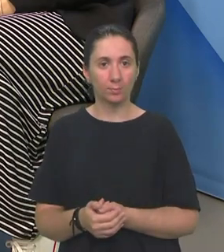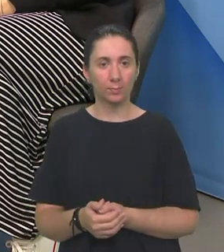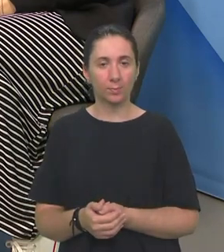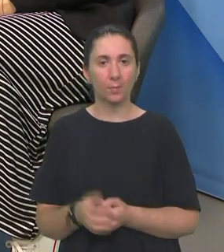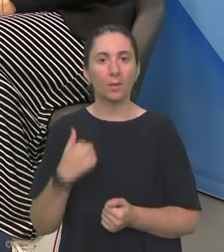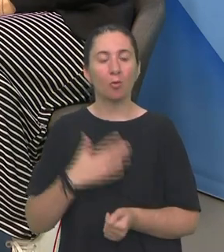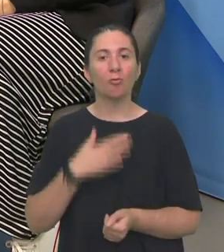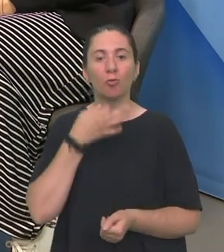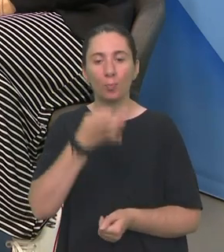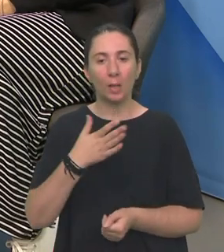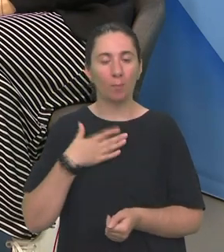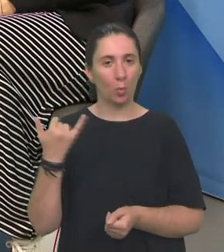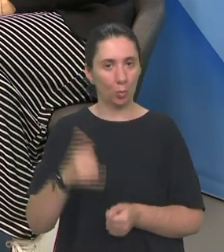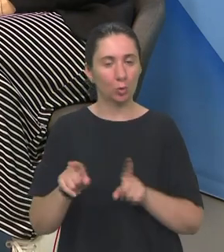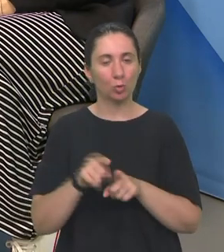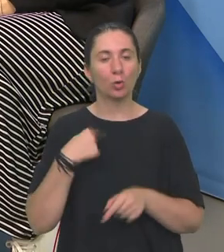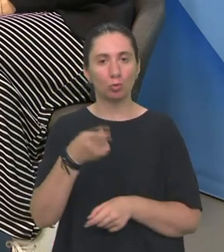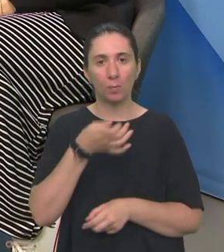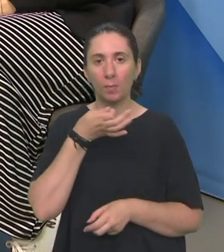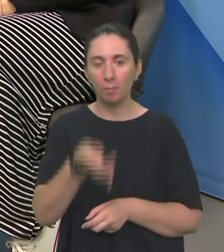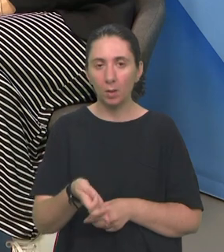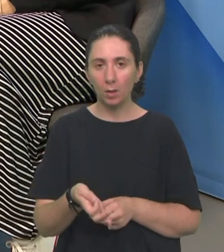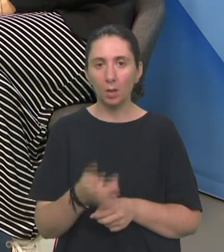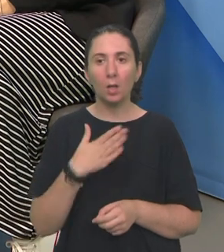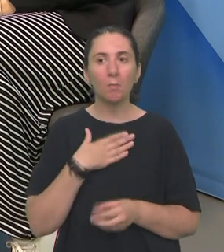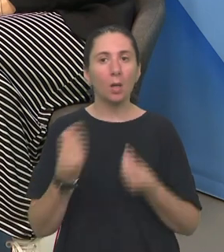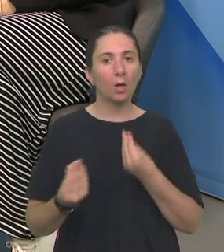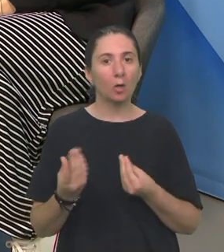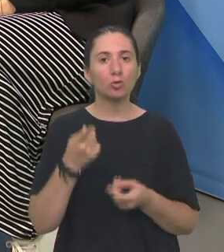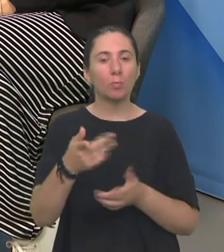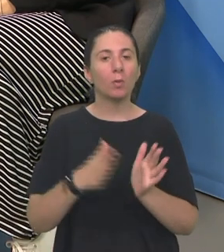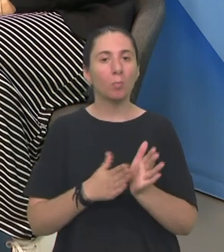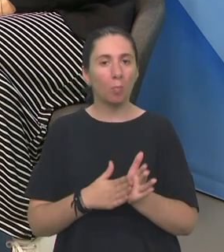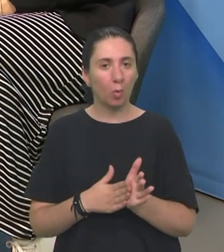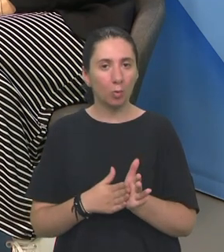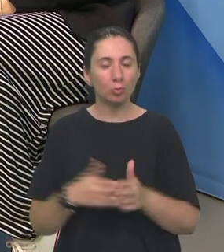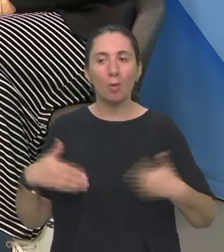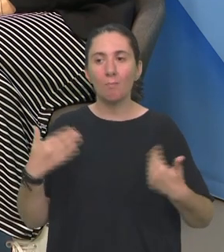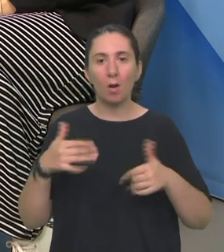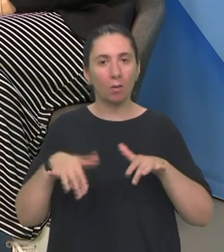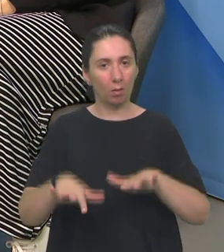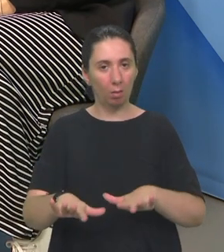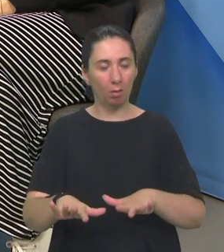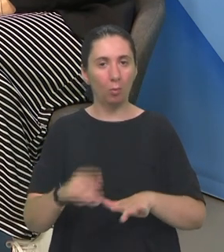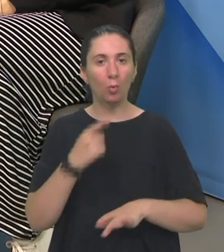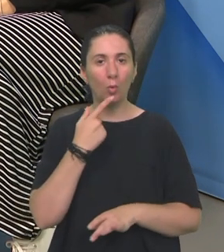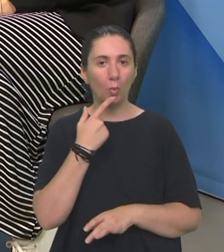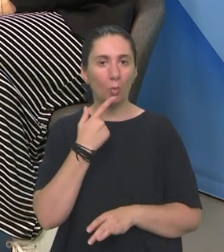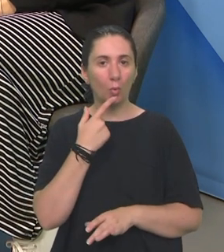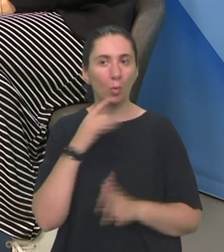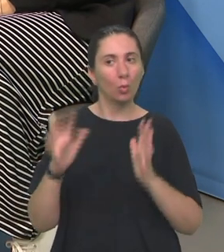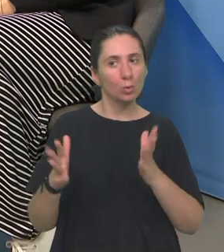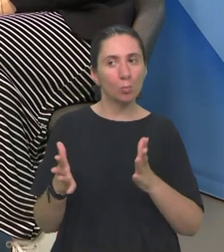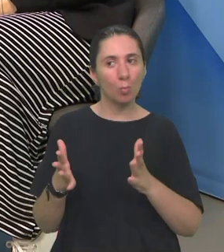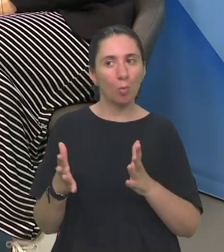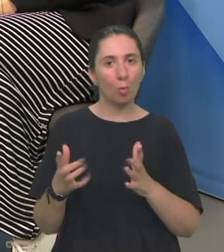Ja uvijek volim pitati svoje goste Pa tako ću pitati tebe Ima li nešto što bi poručila Mladim ljudima koji Evo se možda